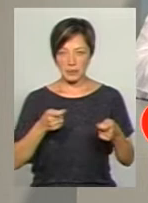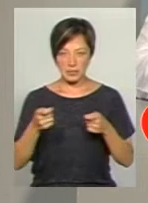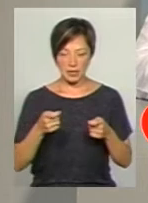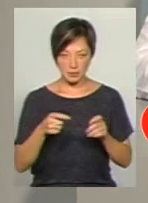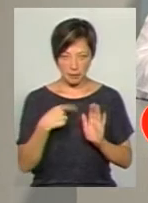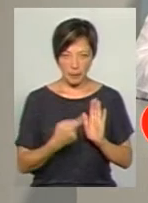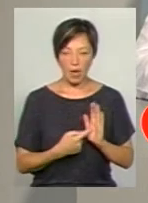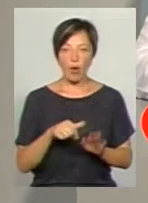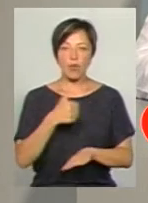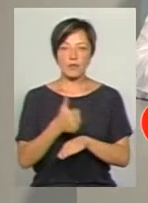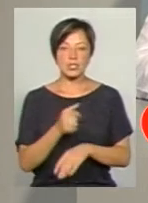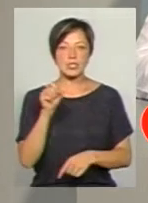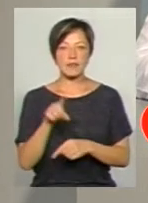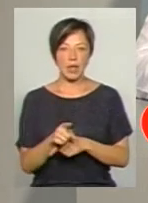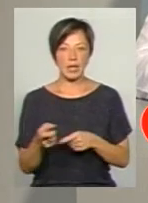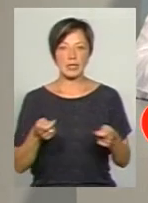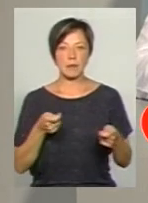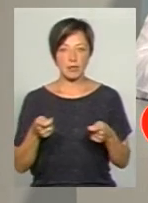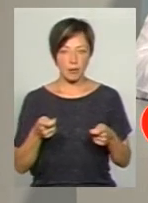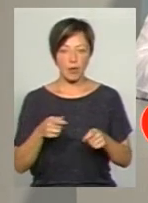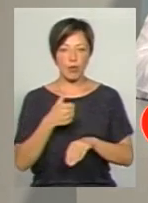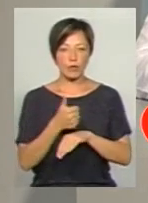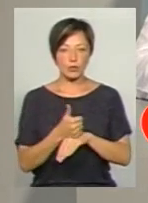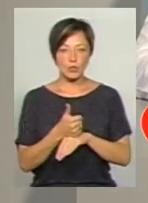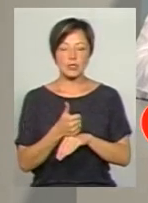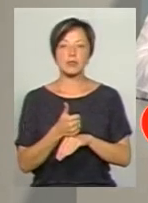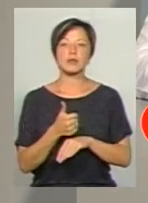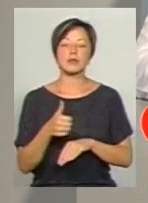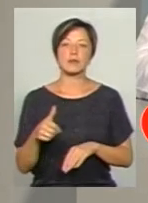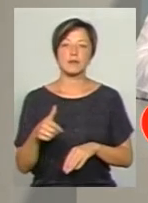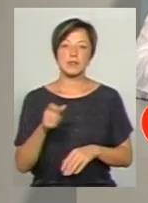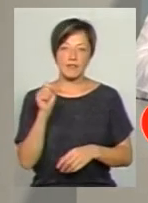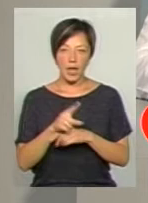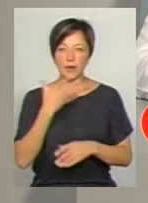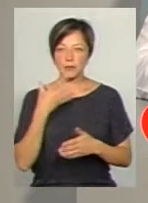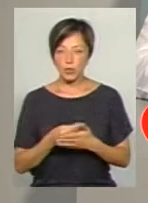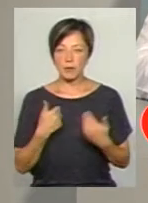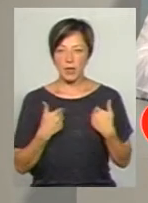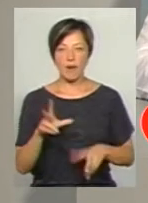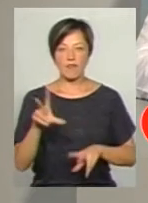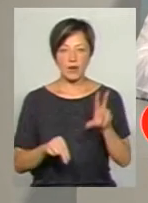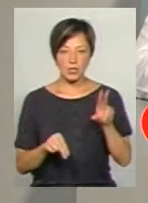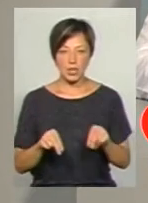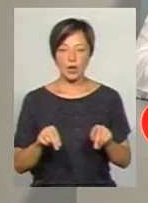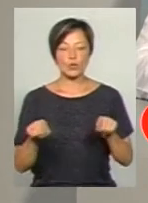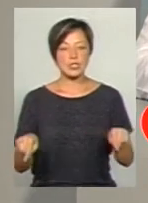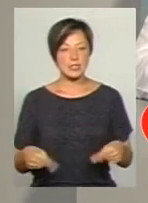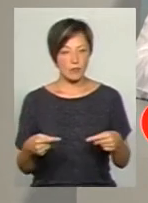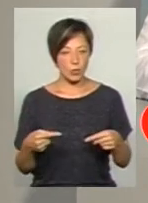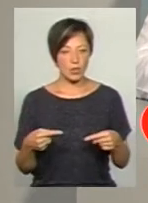Найголовнішим завданням департаменту і найголовнішим завданням своїм, я вважаю, перш за все, це створення